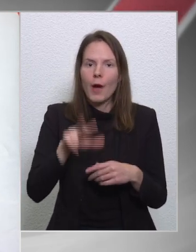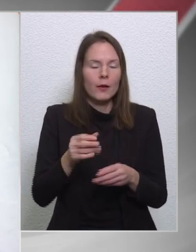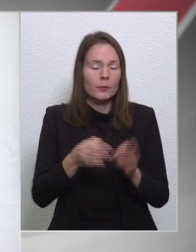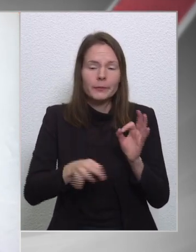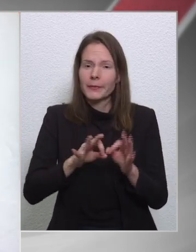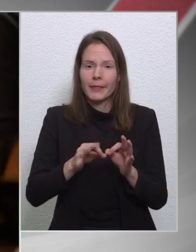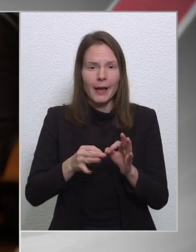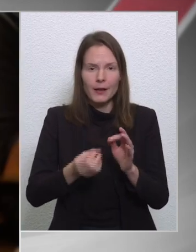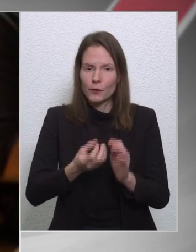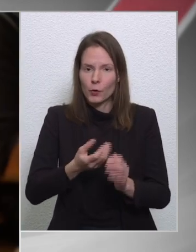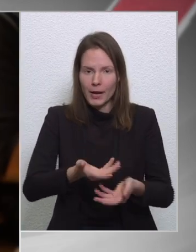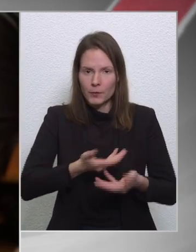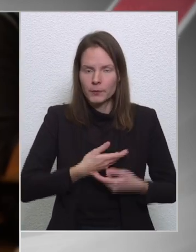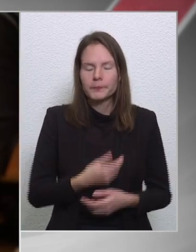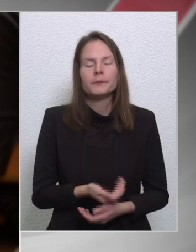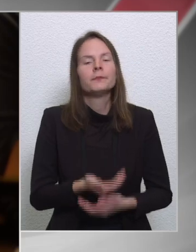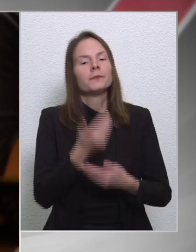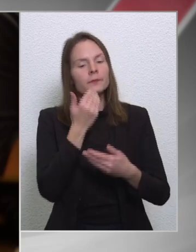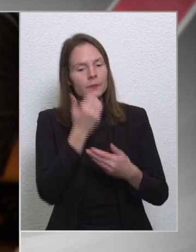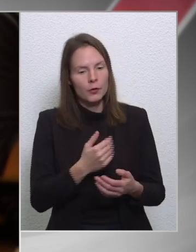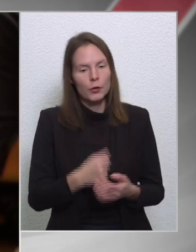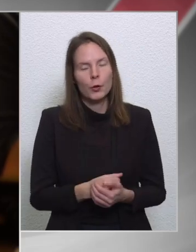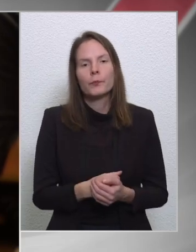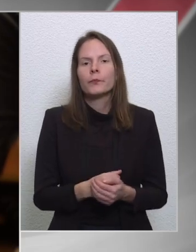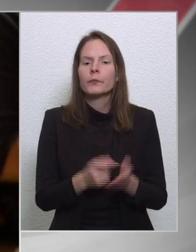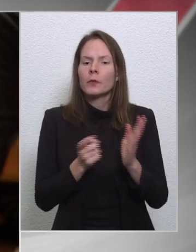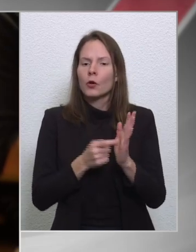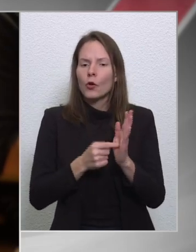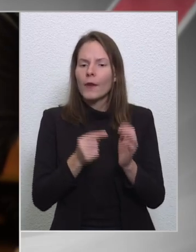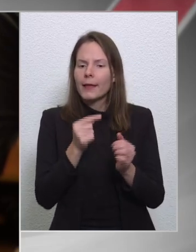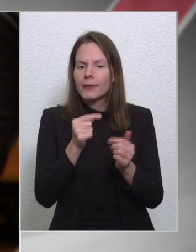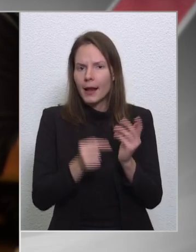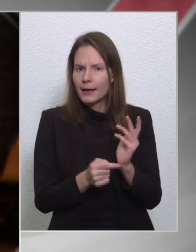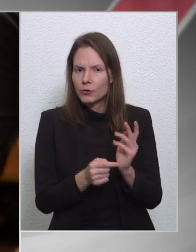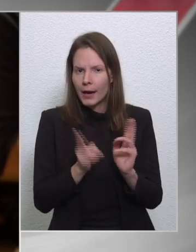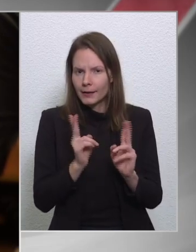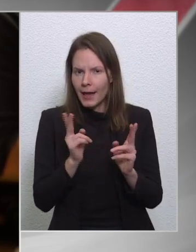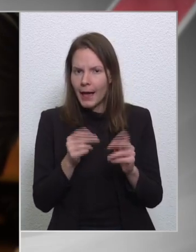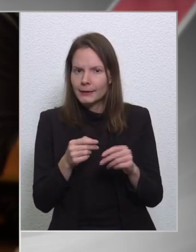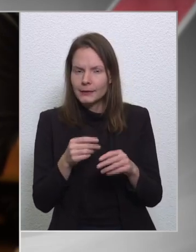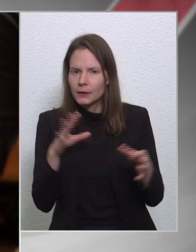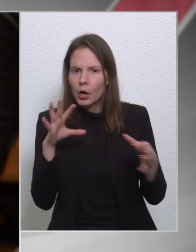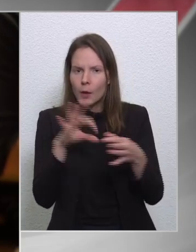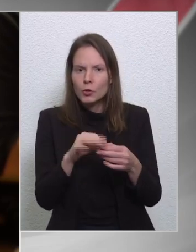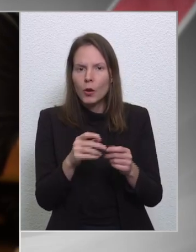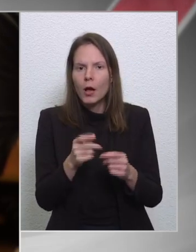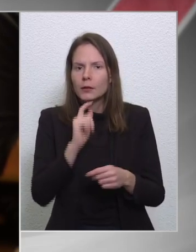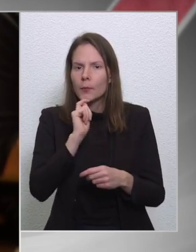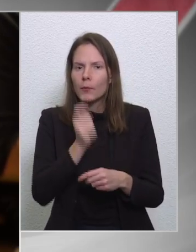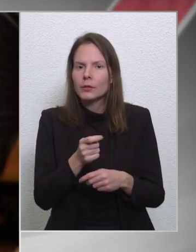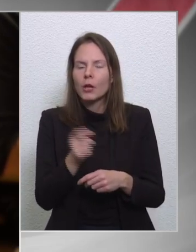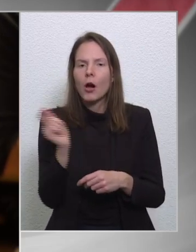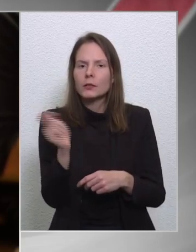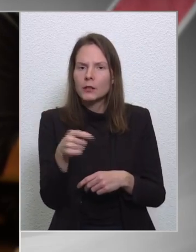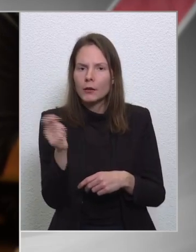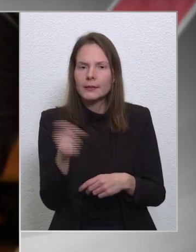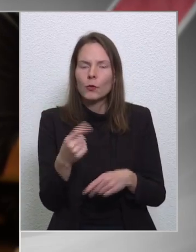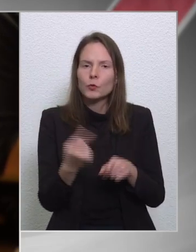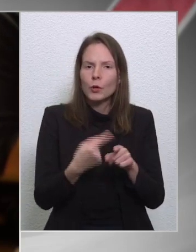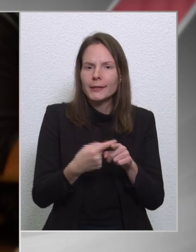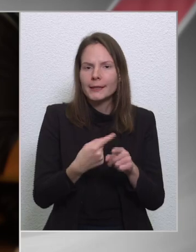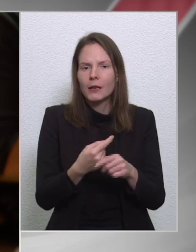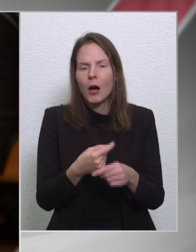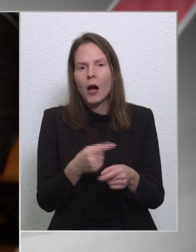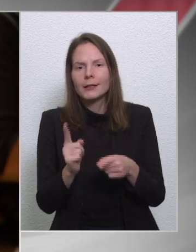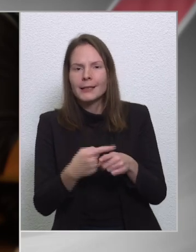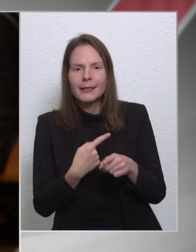forráshoz. Köszönöm. Ezeknek a szigorú követeléseknek lehet-e köze a hazai szankciós politika kritikájához,